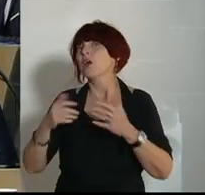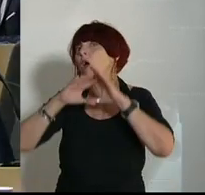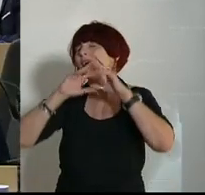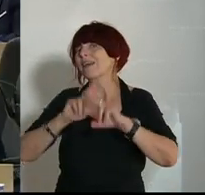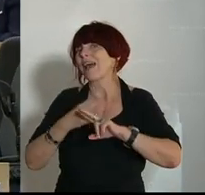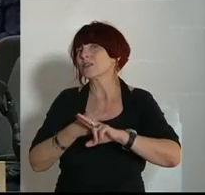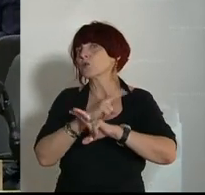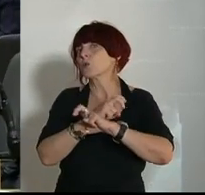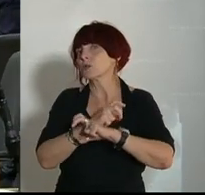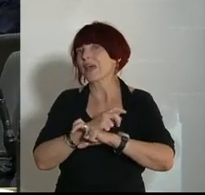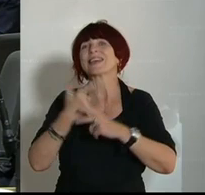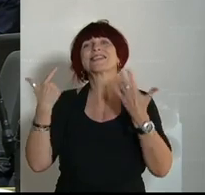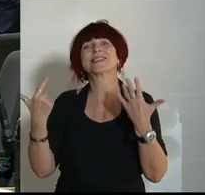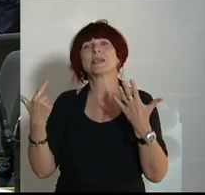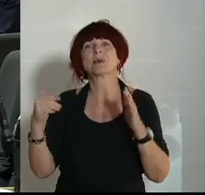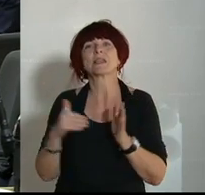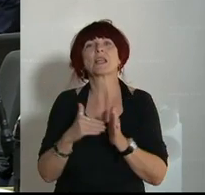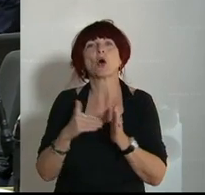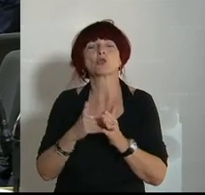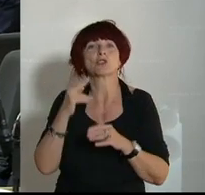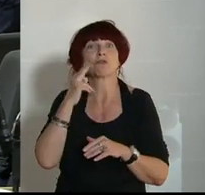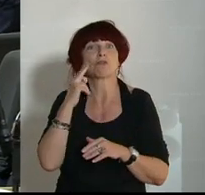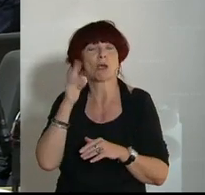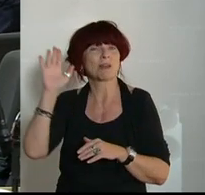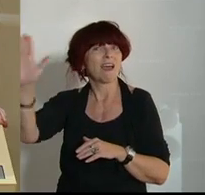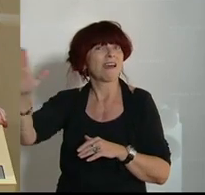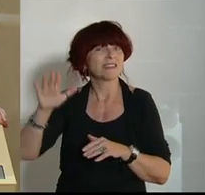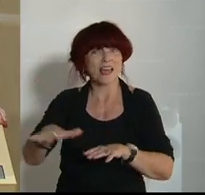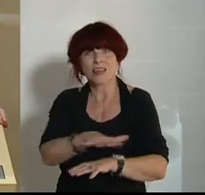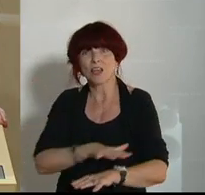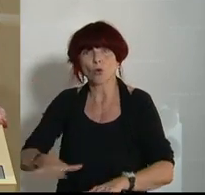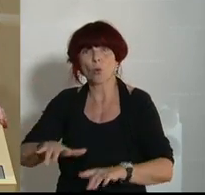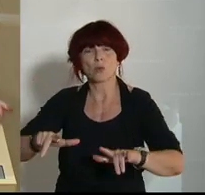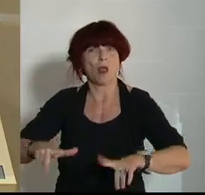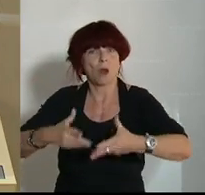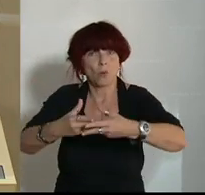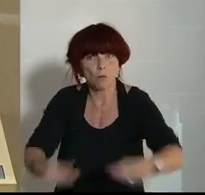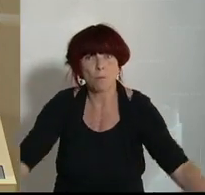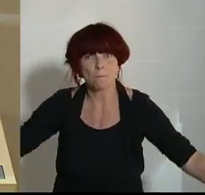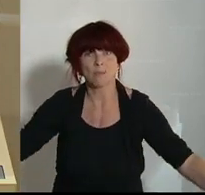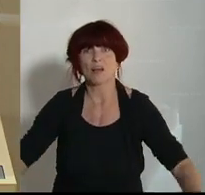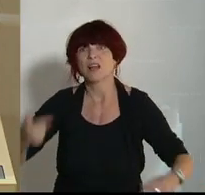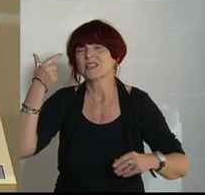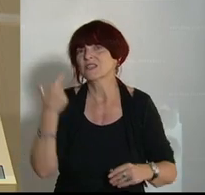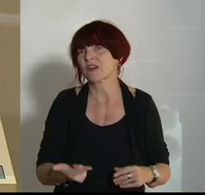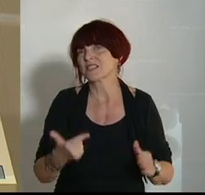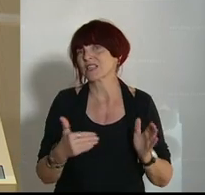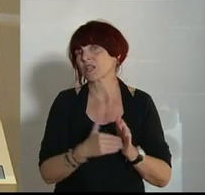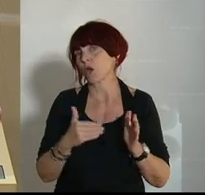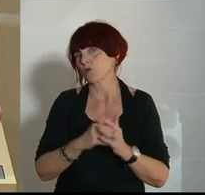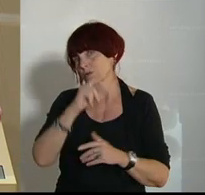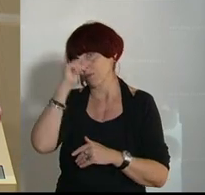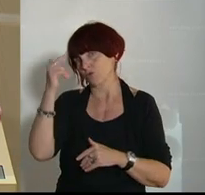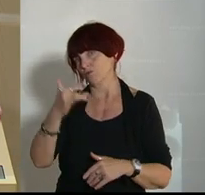und ihre komplette wirtschaftliche Grundlage ist weggebrochen. Davon sind 20.000 Menschen betroffen, die in Kurzarbeit gegangen